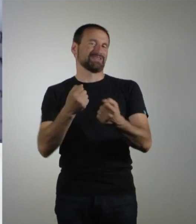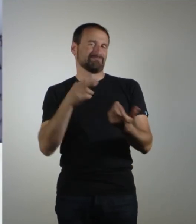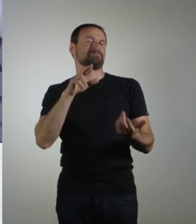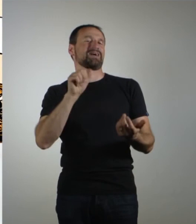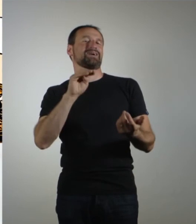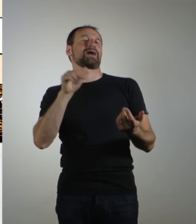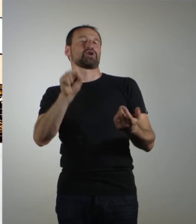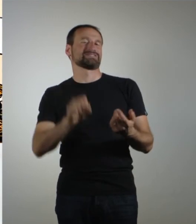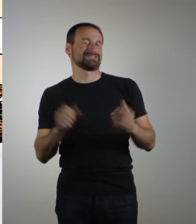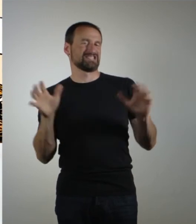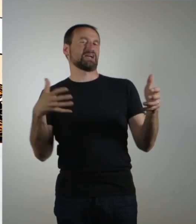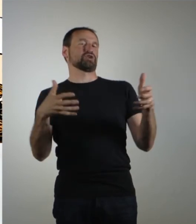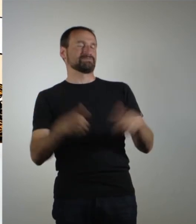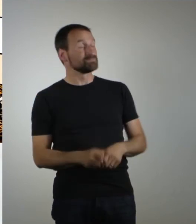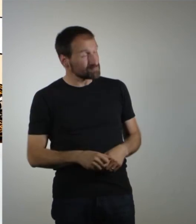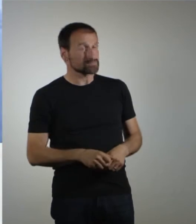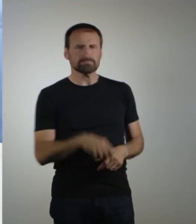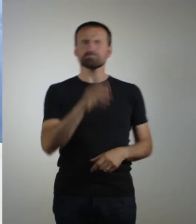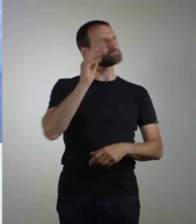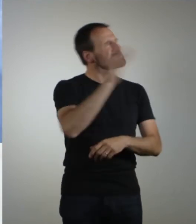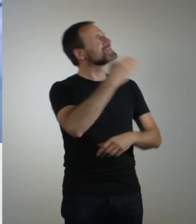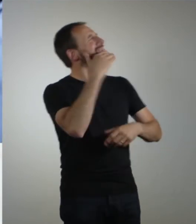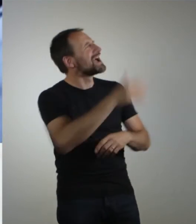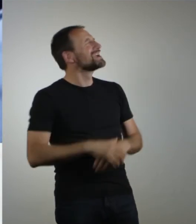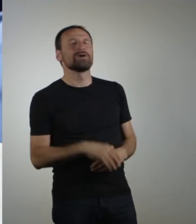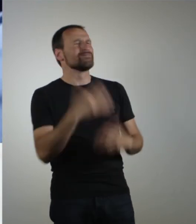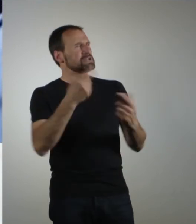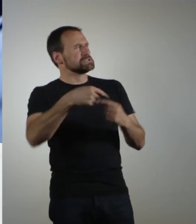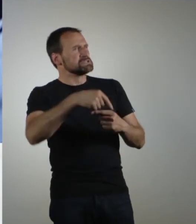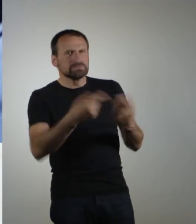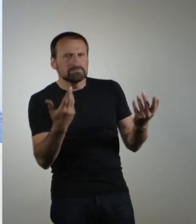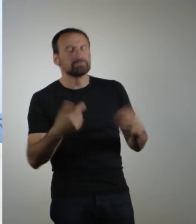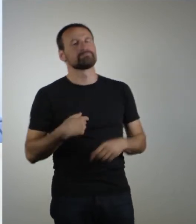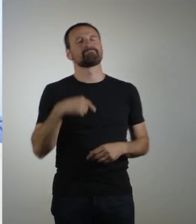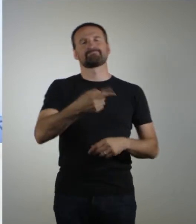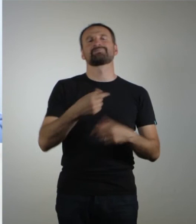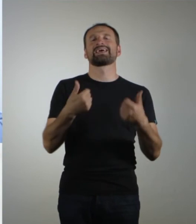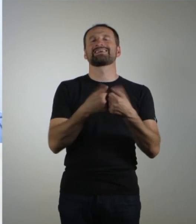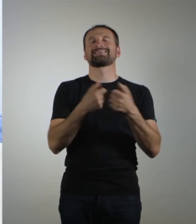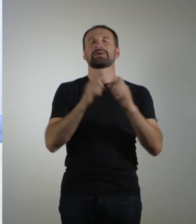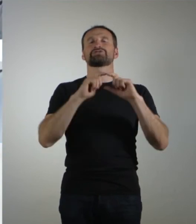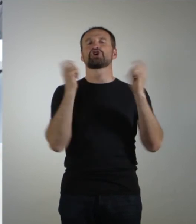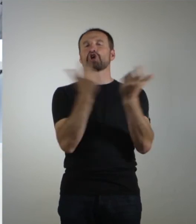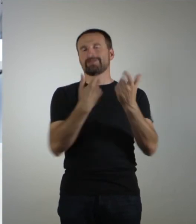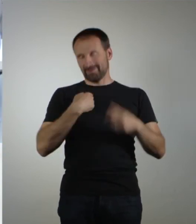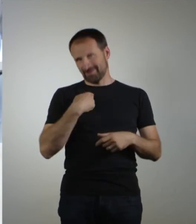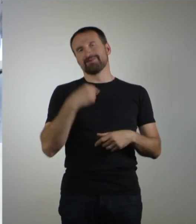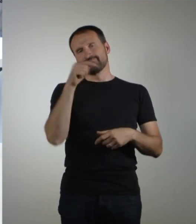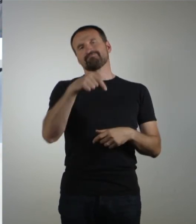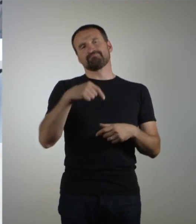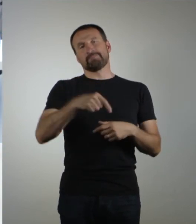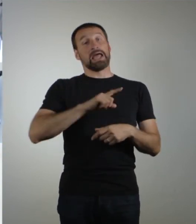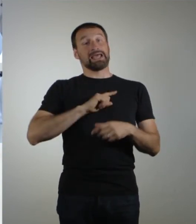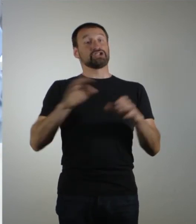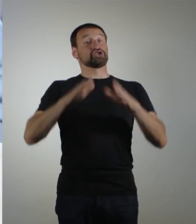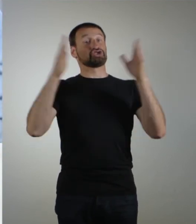Was steht denn so in naher Zukunft noch bei euch an? Die Gamescom ist jetzt bald schon und wir müssen ganz viel vorbereiten. Wir haben da unter anderem einen eigenen Stand. Wir nehmen alle Publisher mit ins